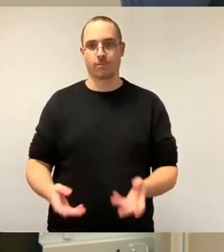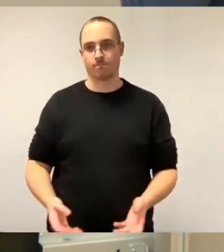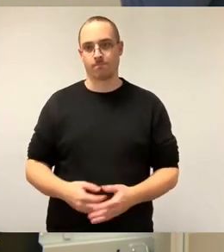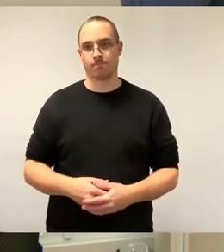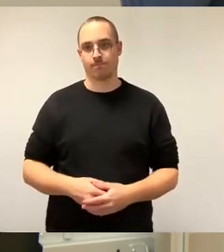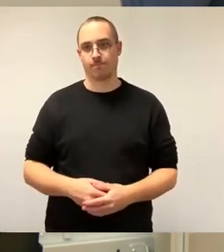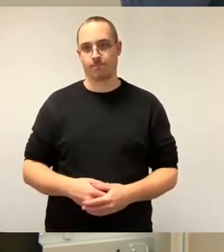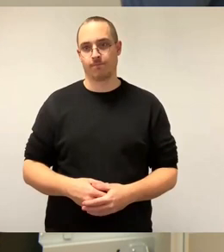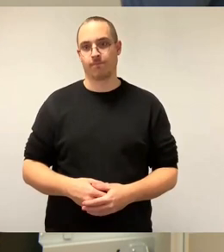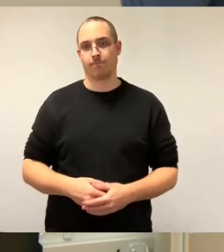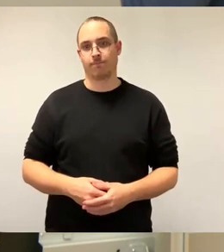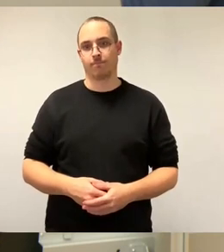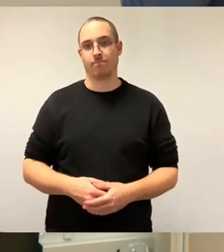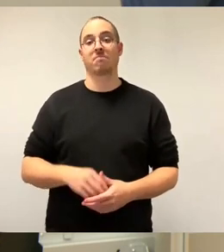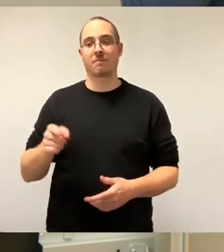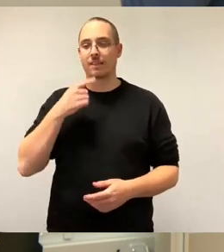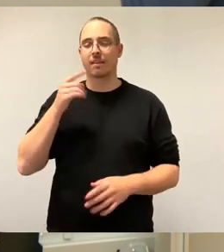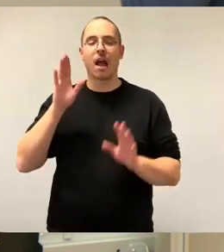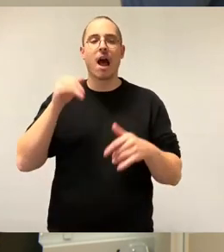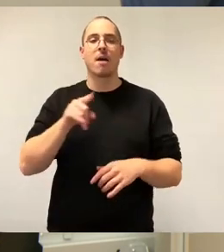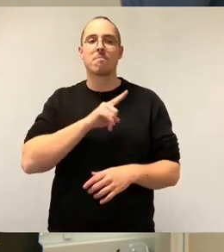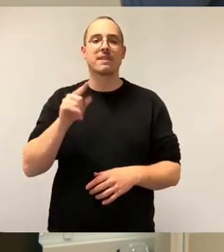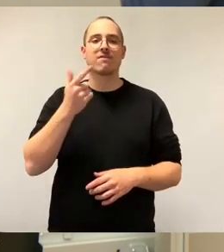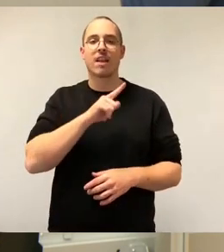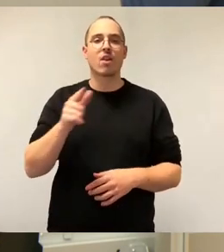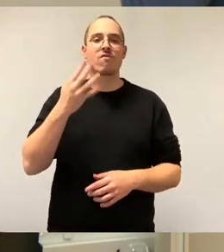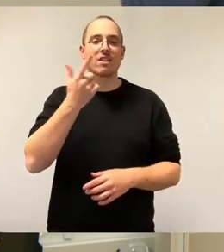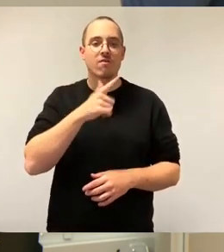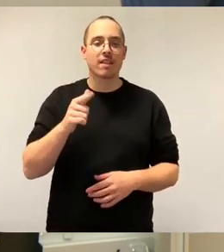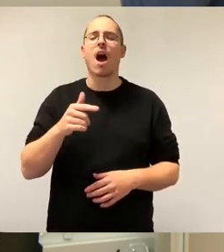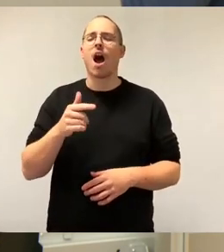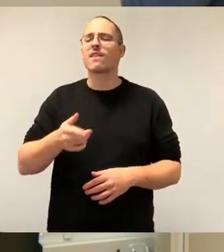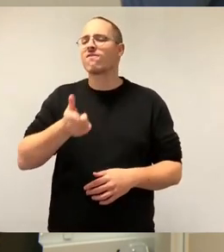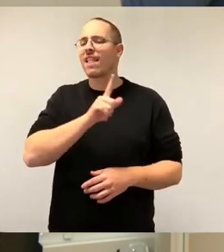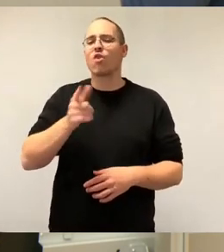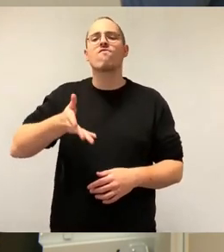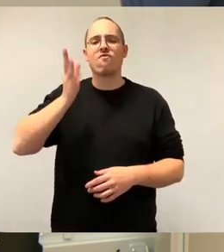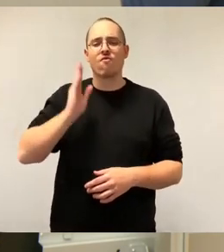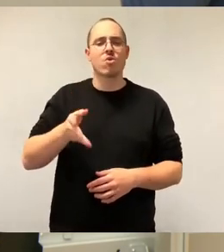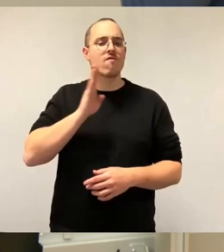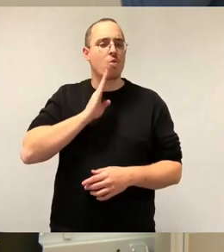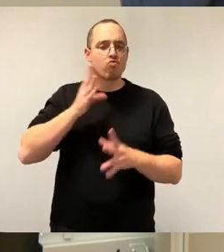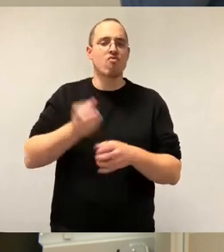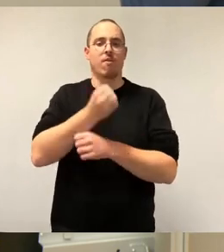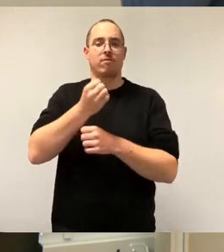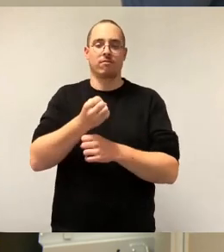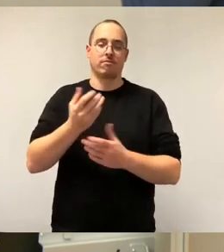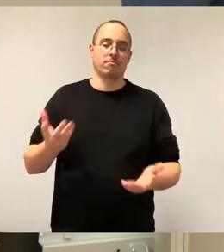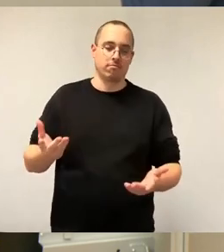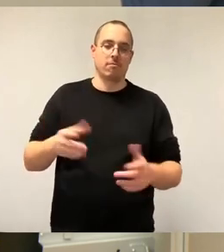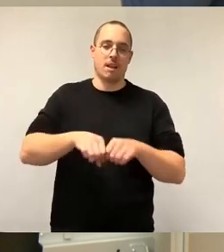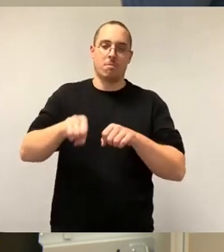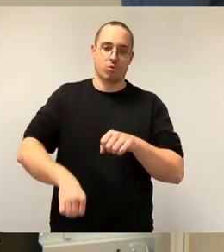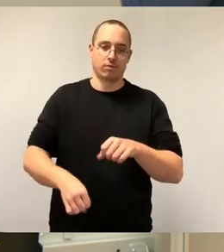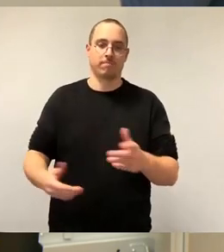man die 2.500 Wohnungen aber ganz bestimmt. Auch dieses Versprechen wurde gebrochen. Aber eines hat man die ganze Zeit immer hervorgehoben. Es